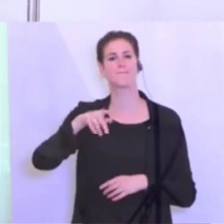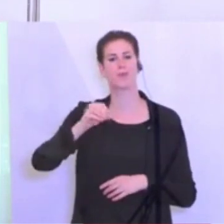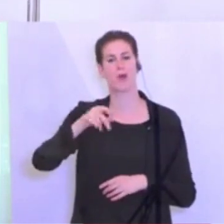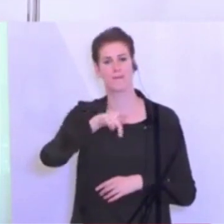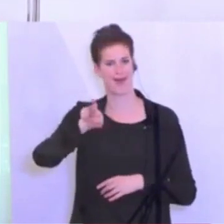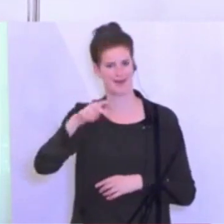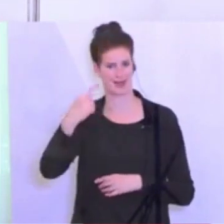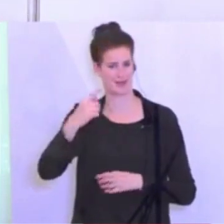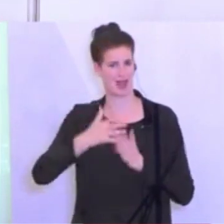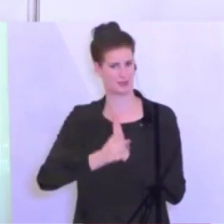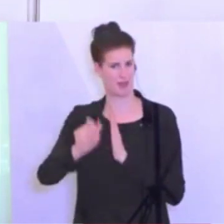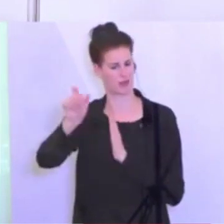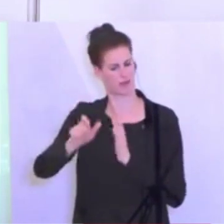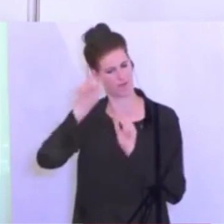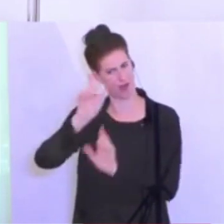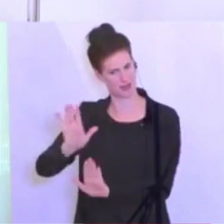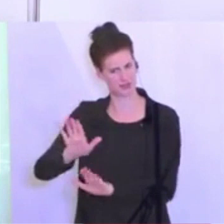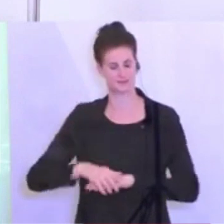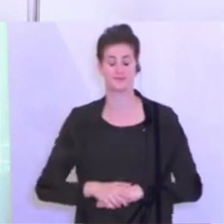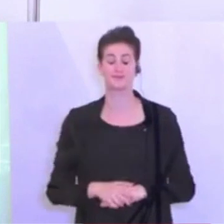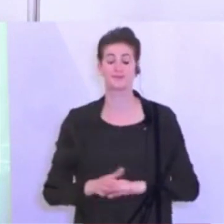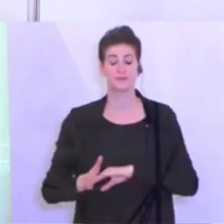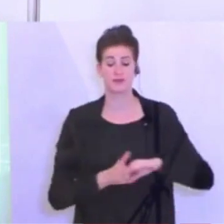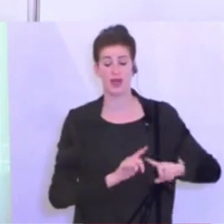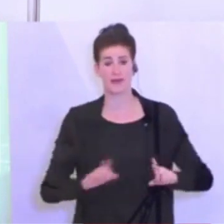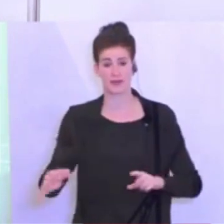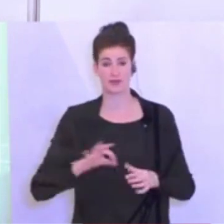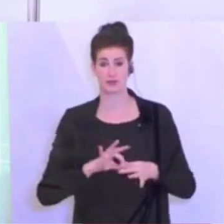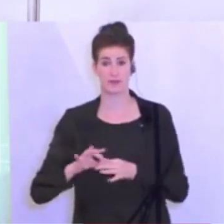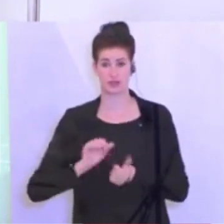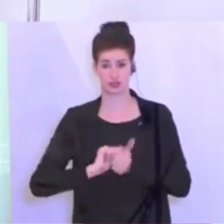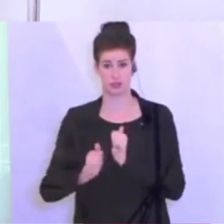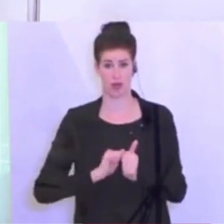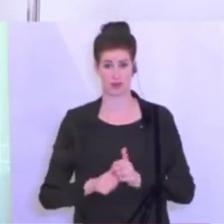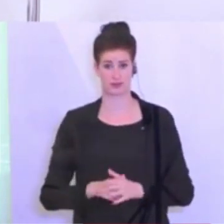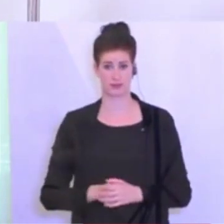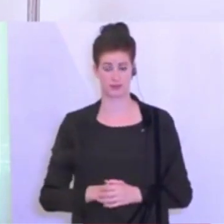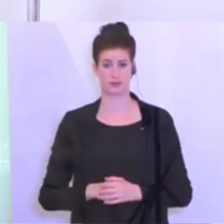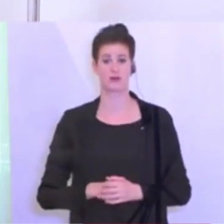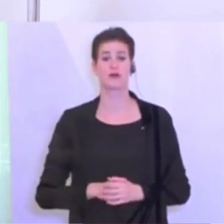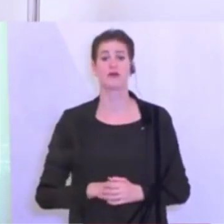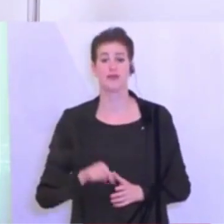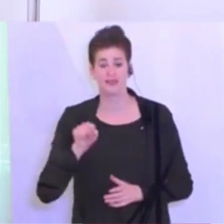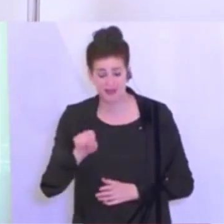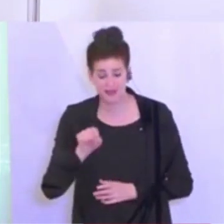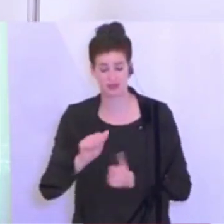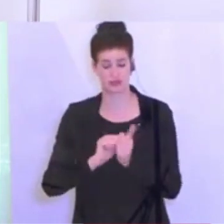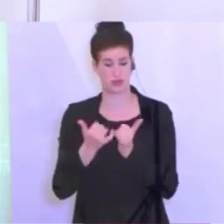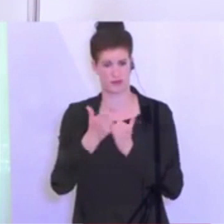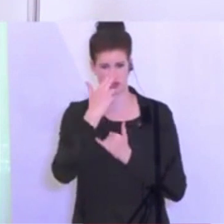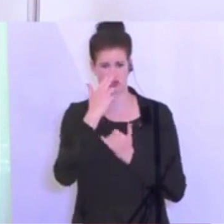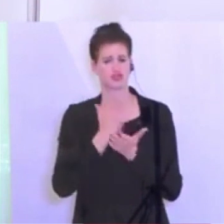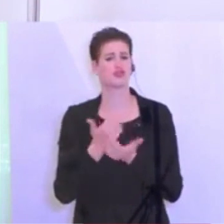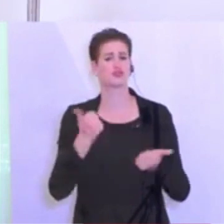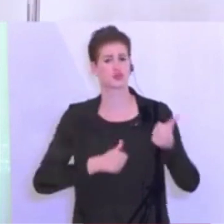Die Frage bezieht sich aufs Publikum. Da kann man sagen, also da haben wir ja auch, glaube ich, dazugelernt, vergleichbares,